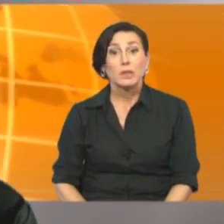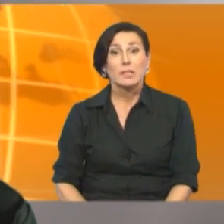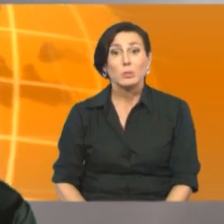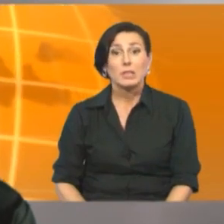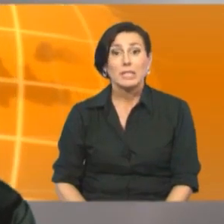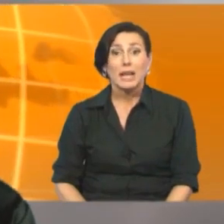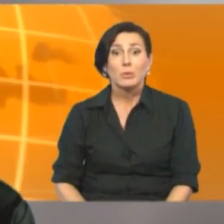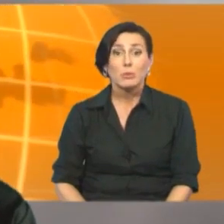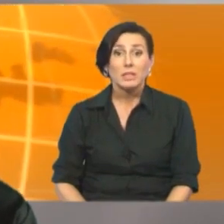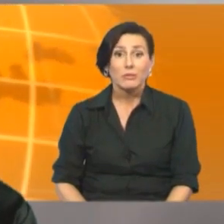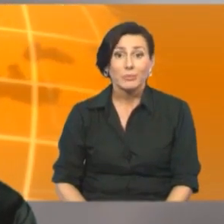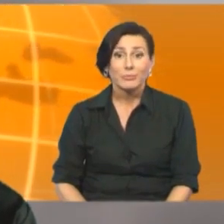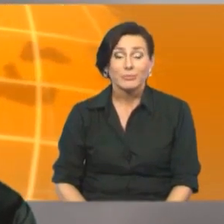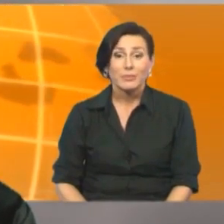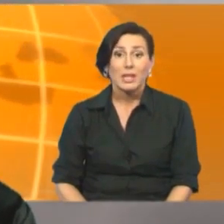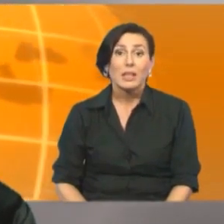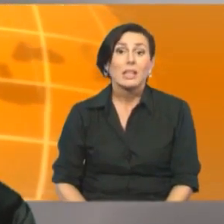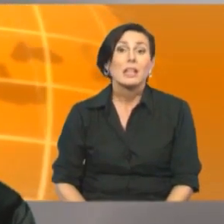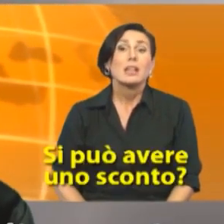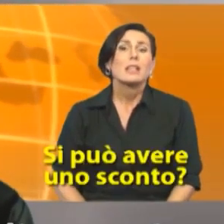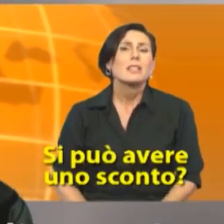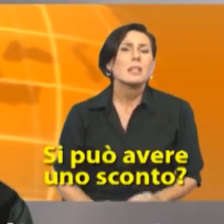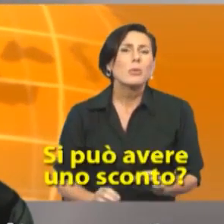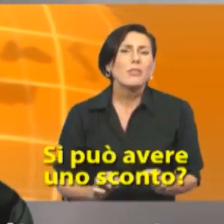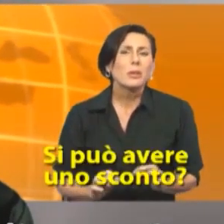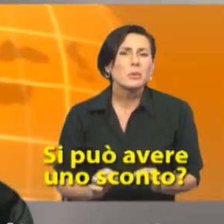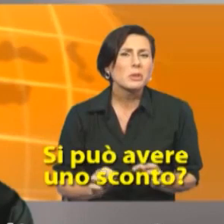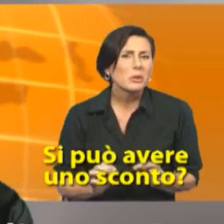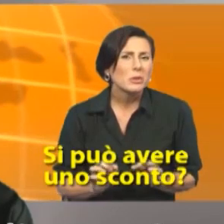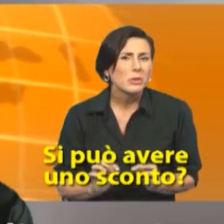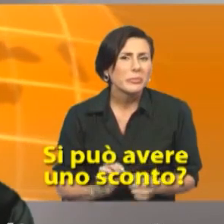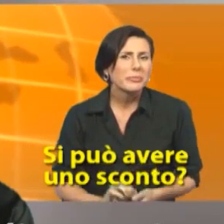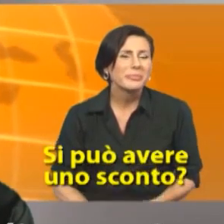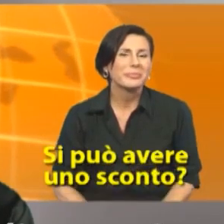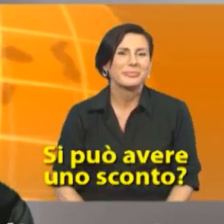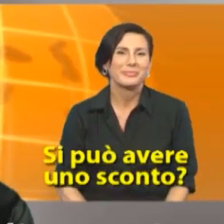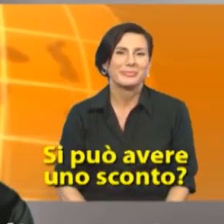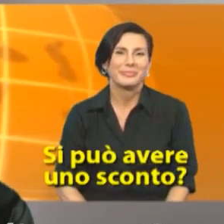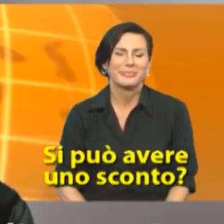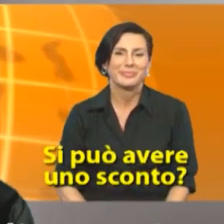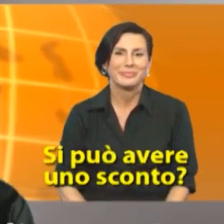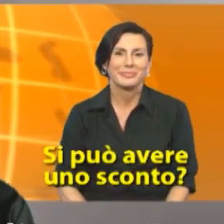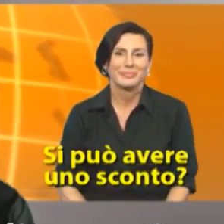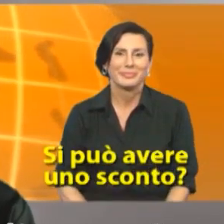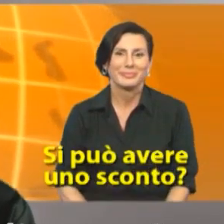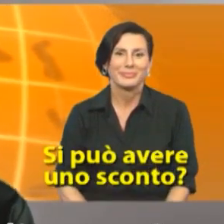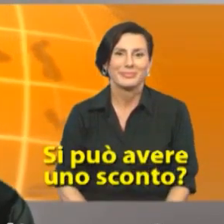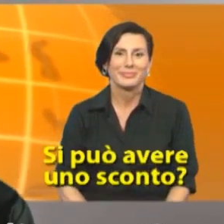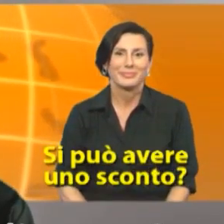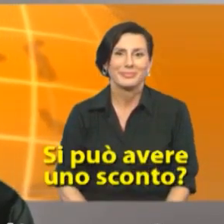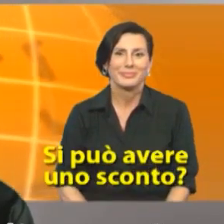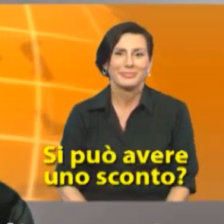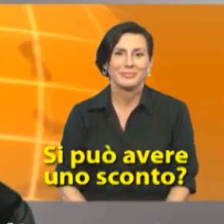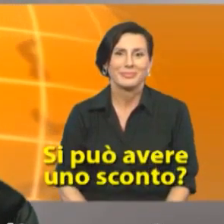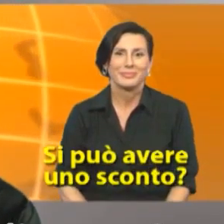a volte si può tentare un allusivo si può avere uno sconto? is there a